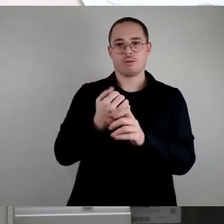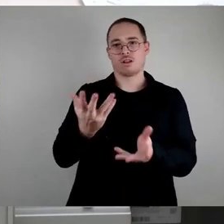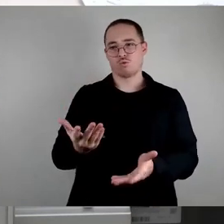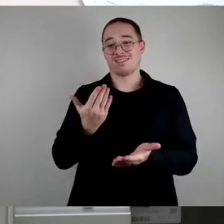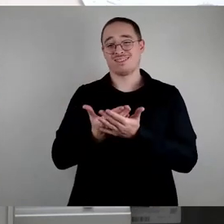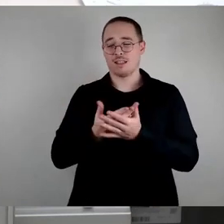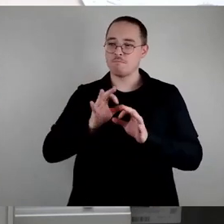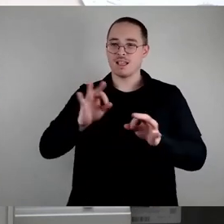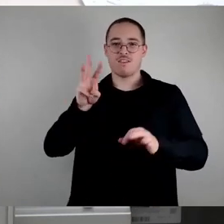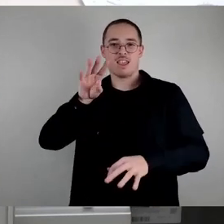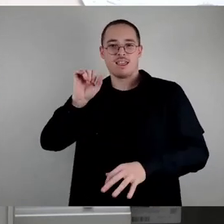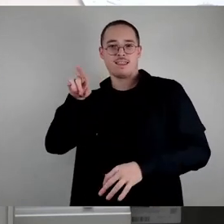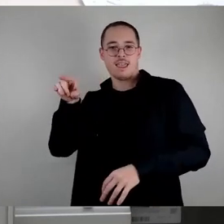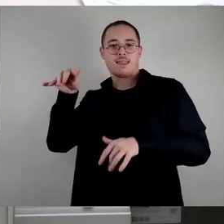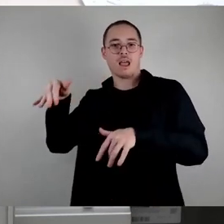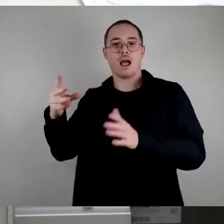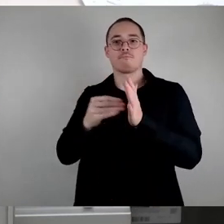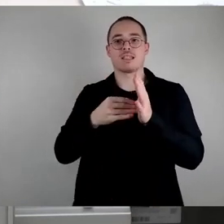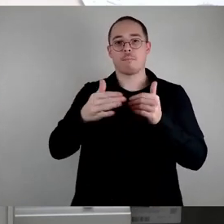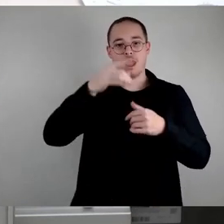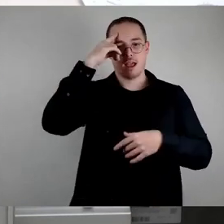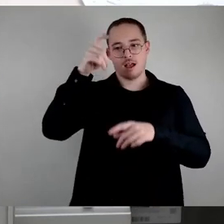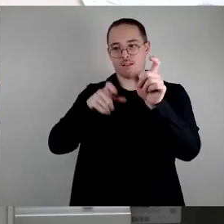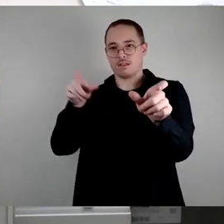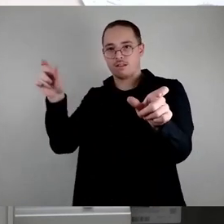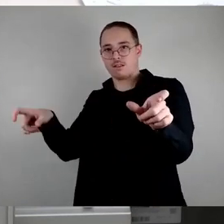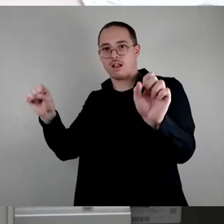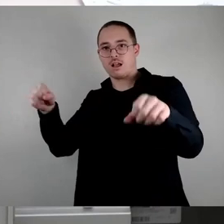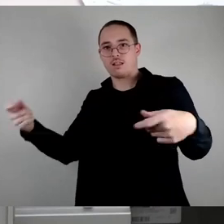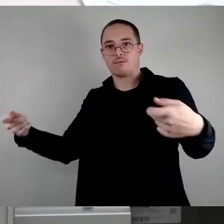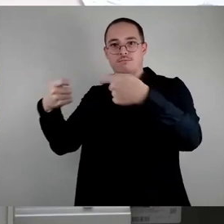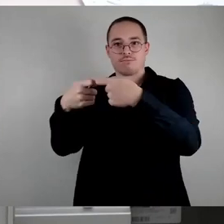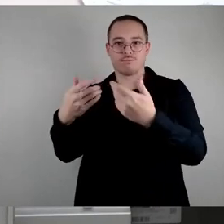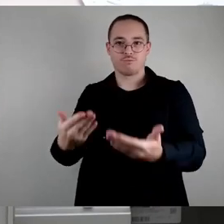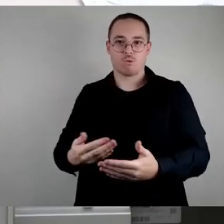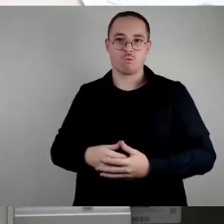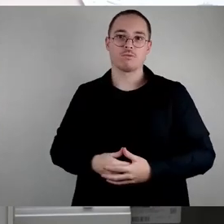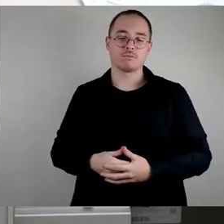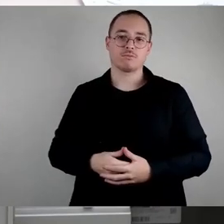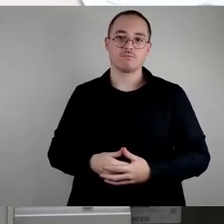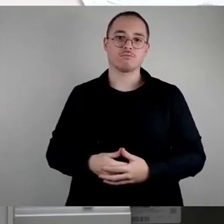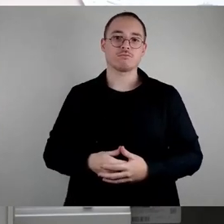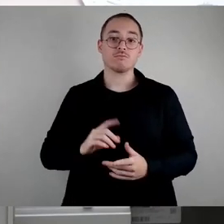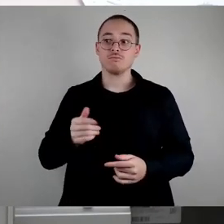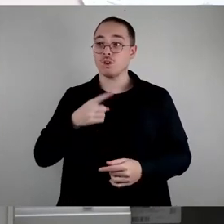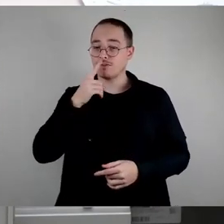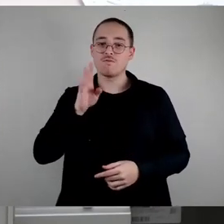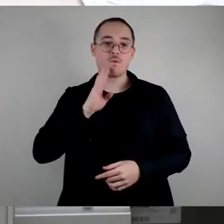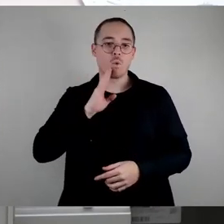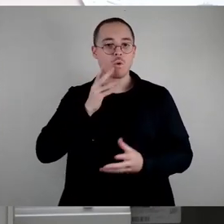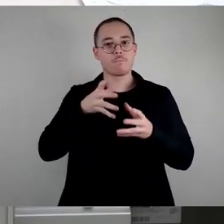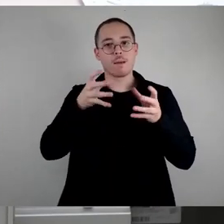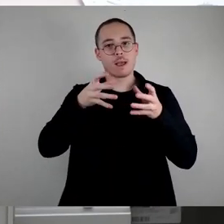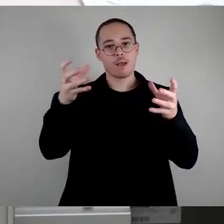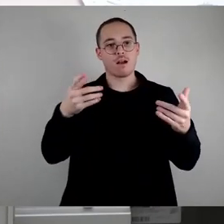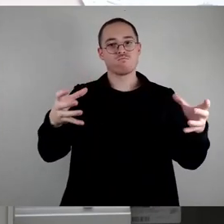Also sehen Sie es mal im Prinzip auf die Zukunft, auf die Sanierungsaufgabe, die wir haben in hochkonzentrierten Wohnungen und damit auch die Vorteile für die WED. Und das ist jetzt auch